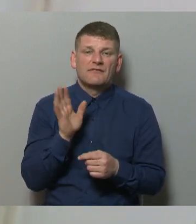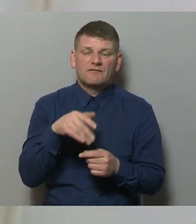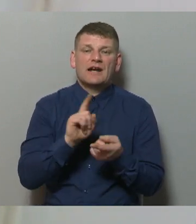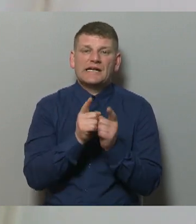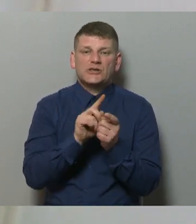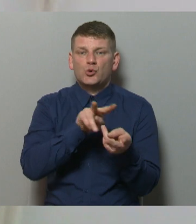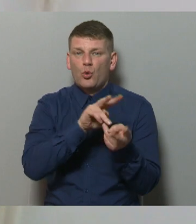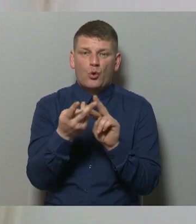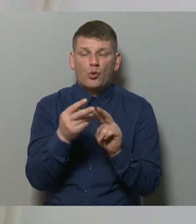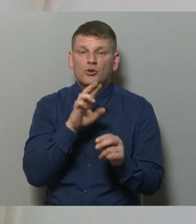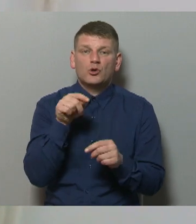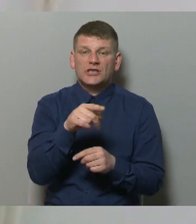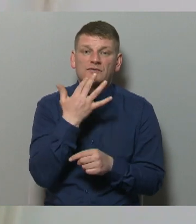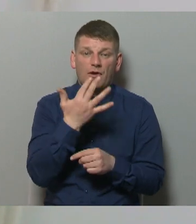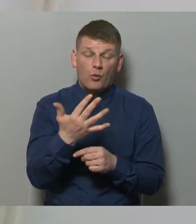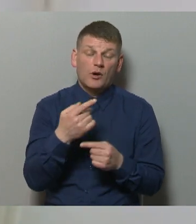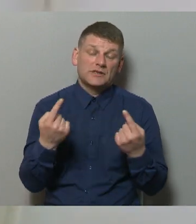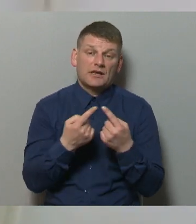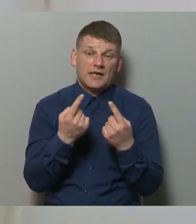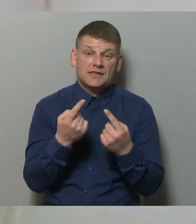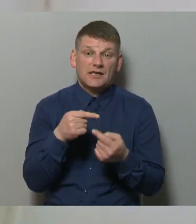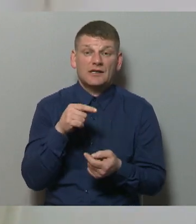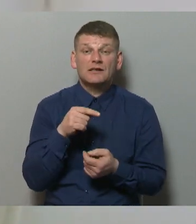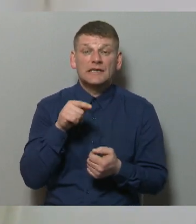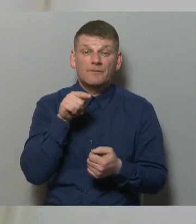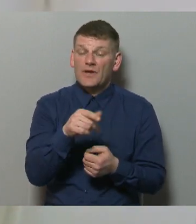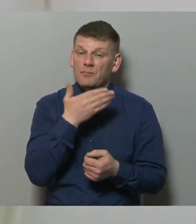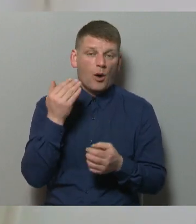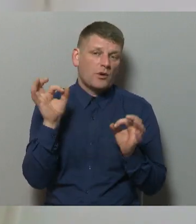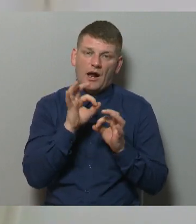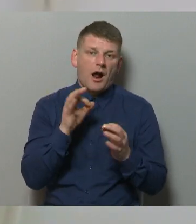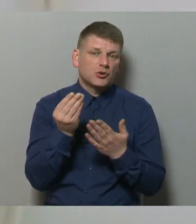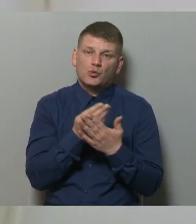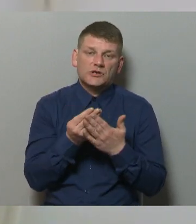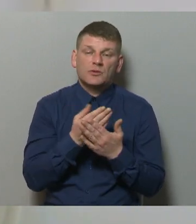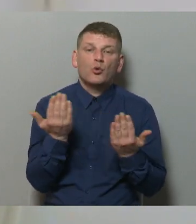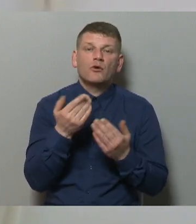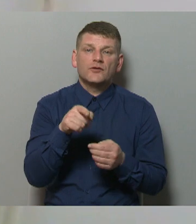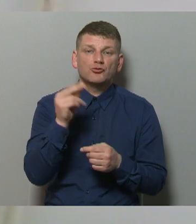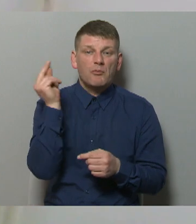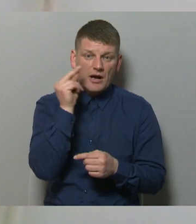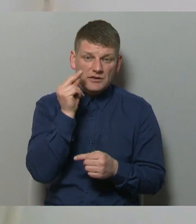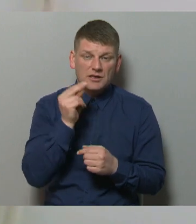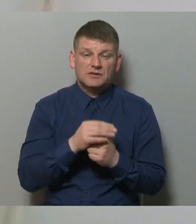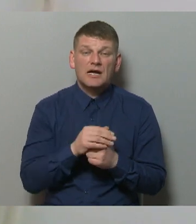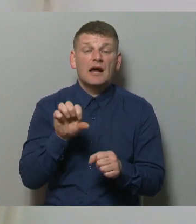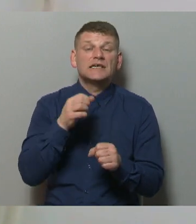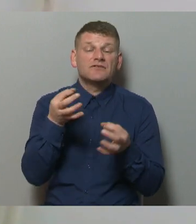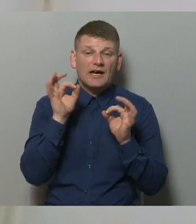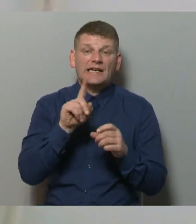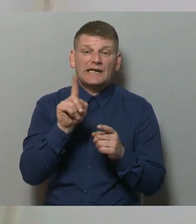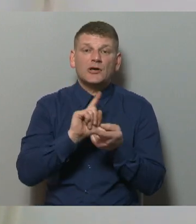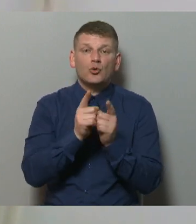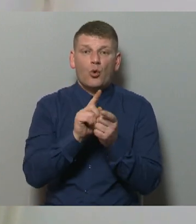iztulkot no šīs valodas attiecīgās. Tam nav nekādas nozīmes, kur viņš studē. Svarīgi ir šis